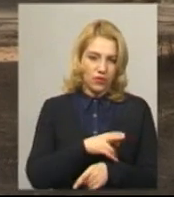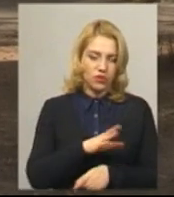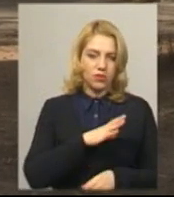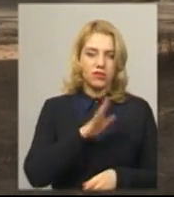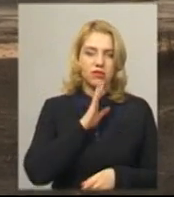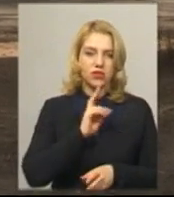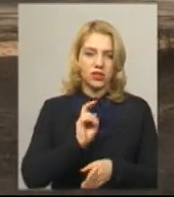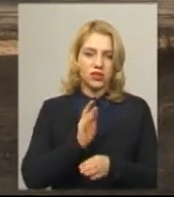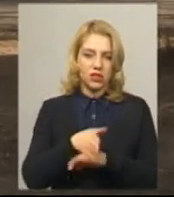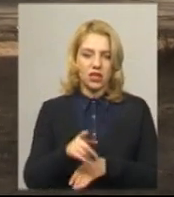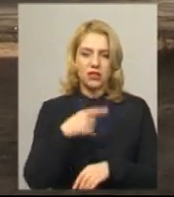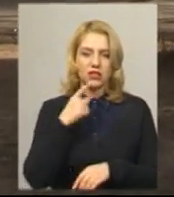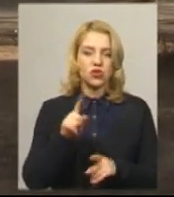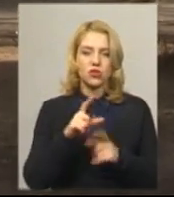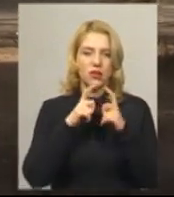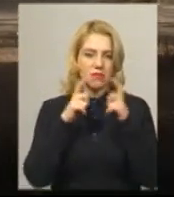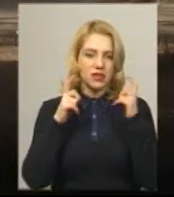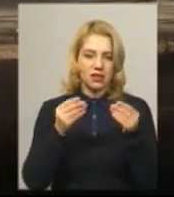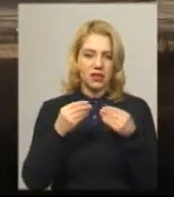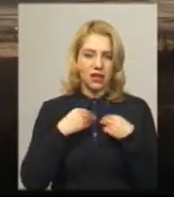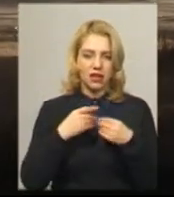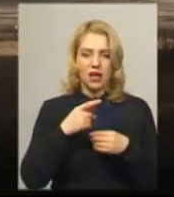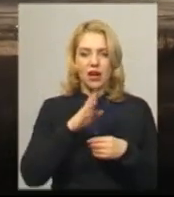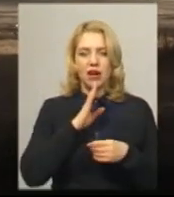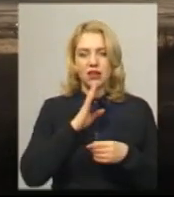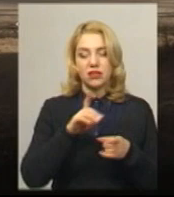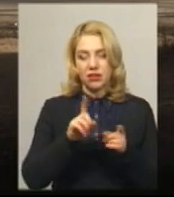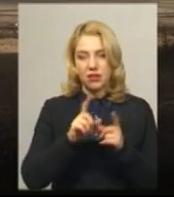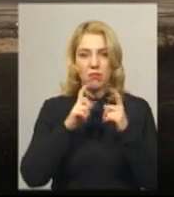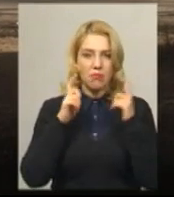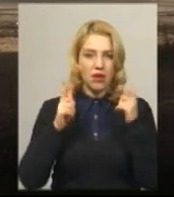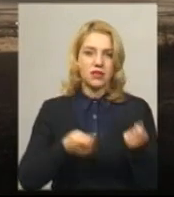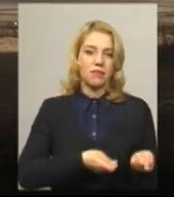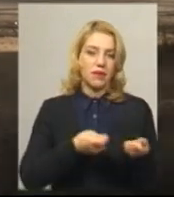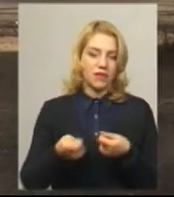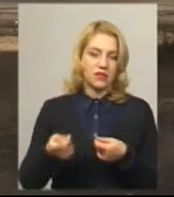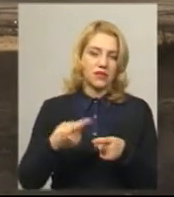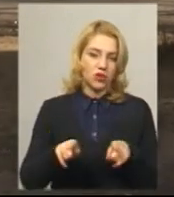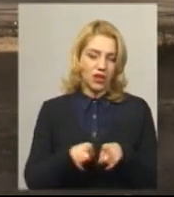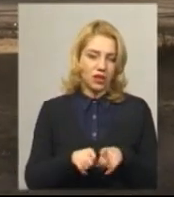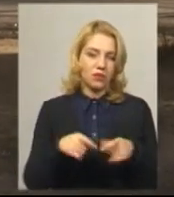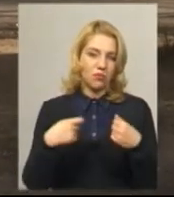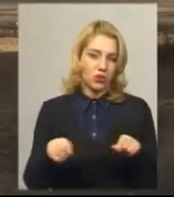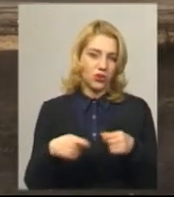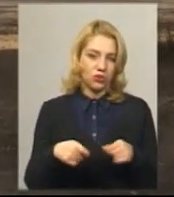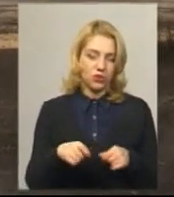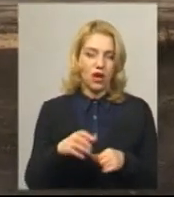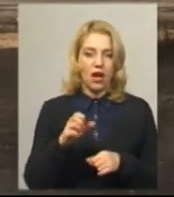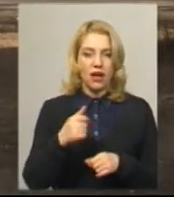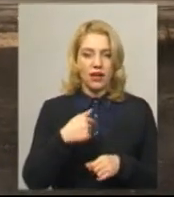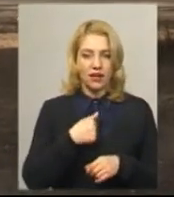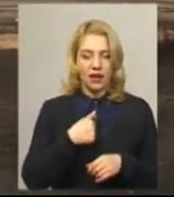скажіть, будь ласка, а що ви за маски дали? Вона каже, що такі маски їм привезли і вони такі маски продають. Я